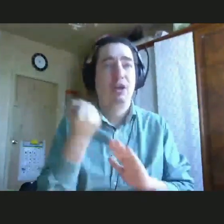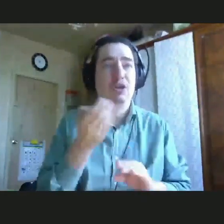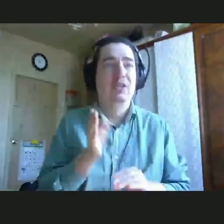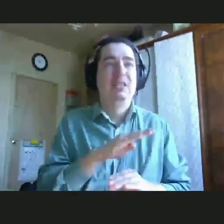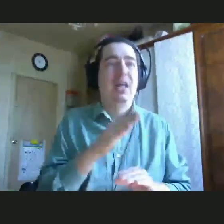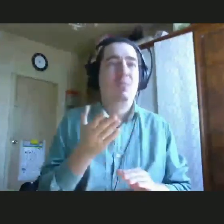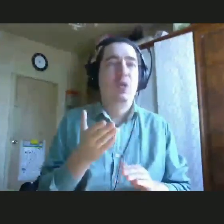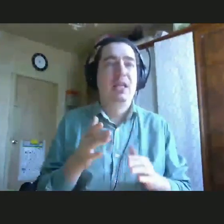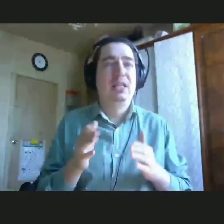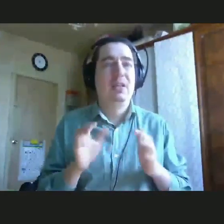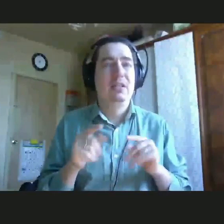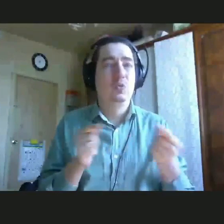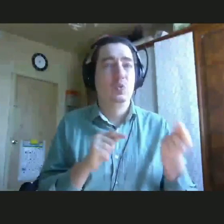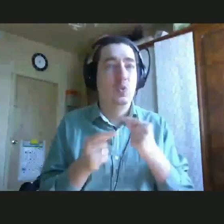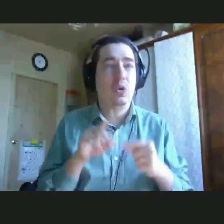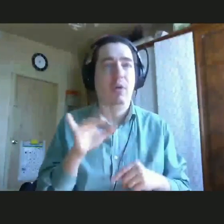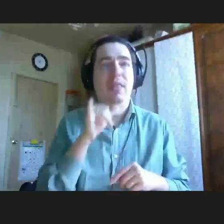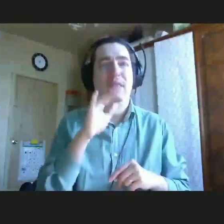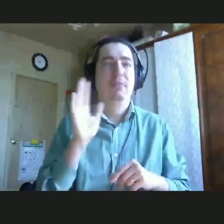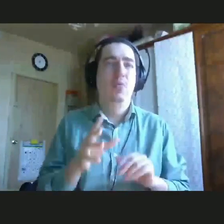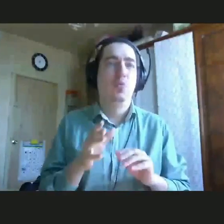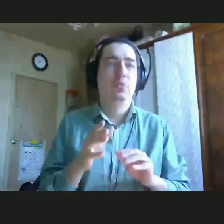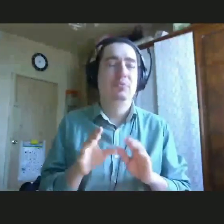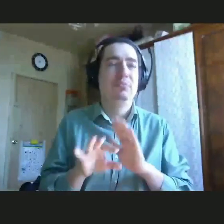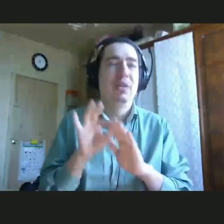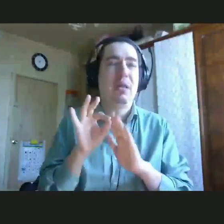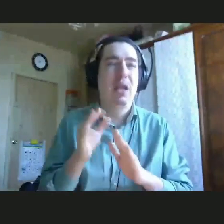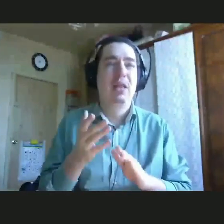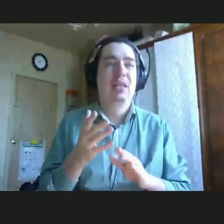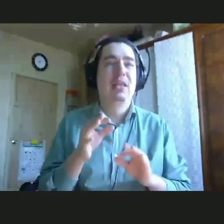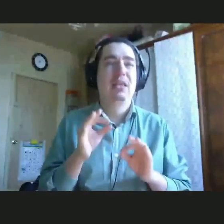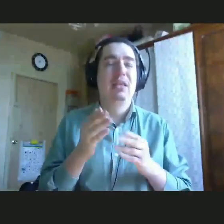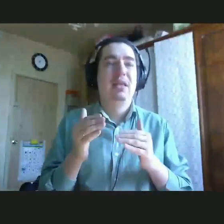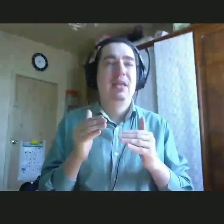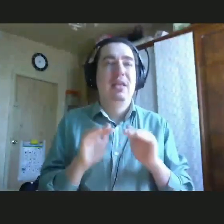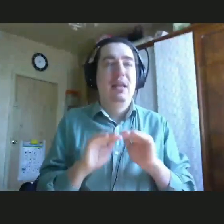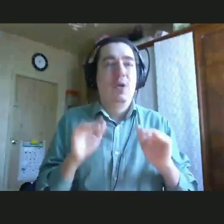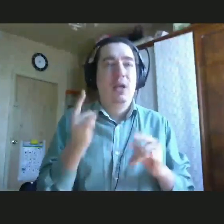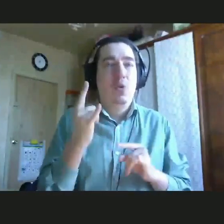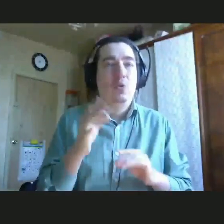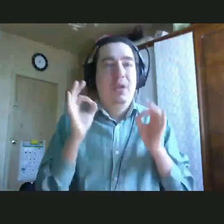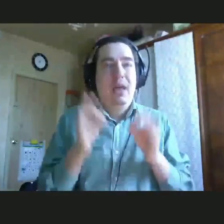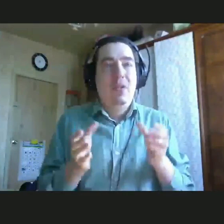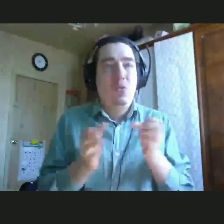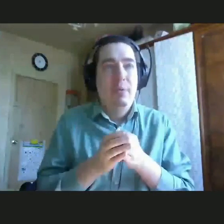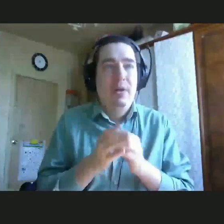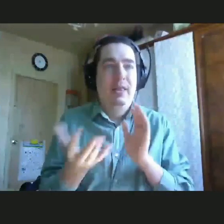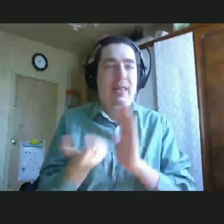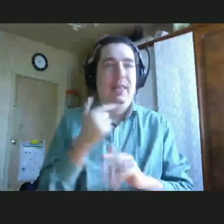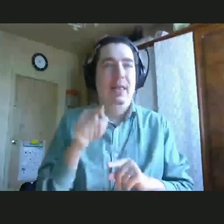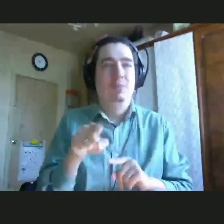друг с другом, они не могут подобрать ребенку зачастую правильную компанию, найти ему друзей или найти ему просто